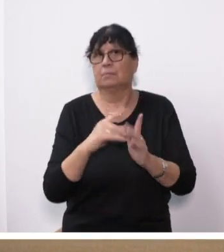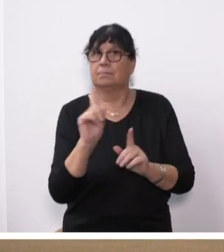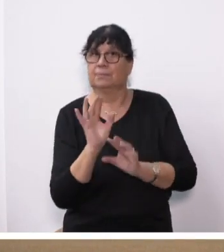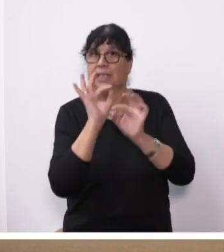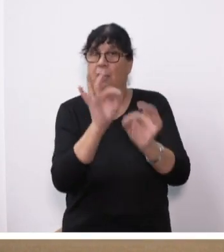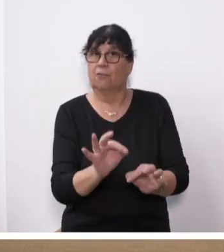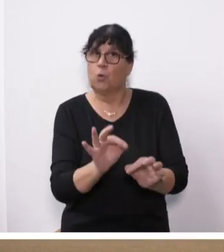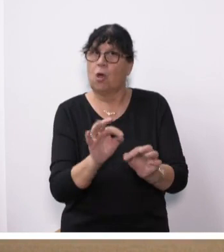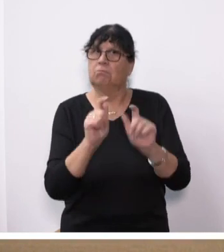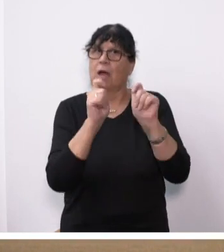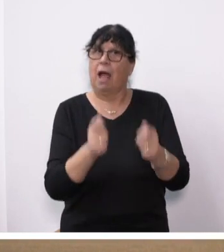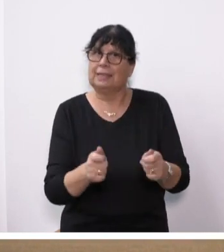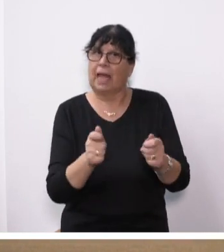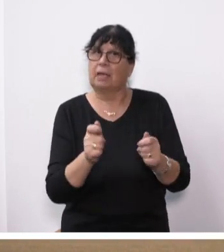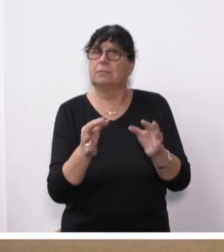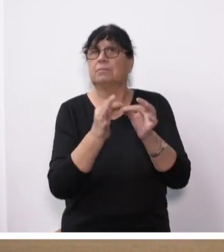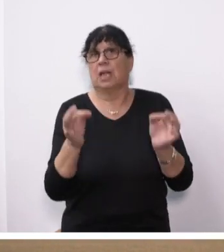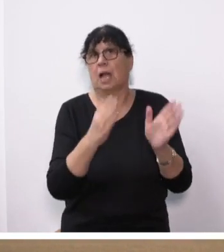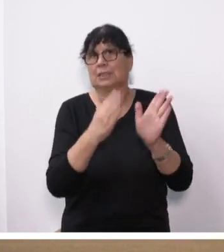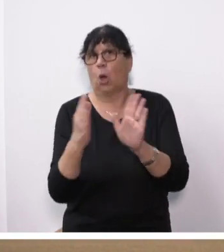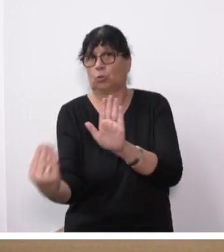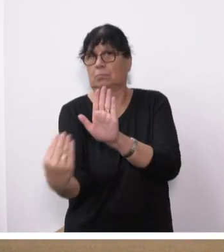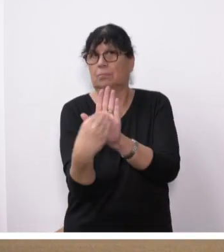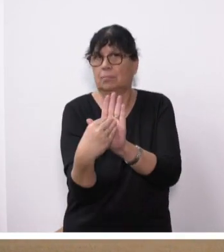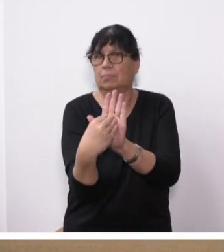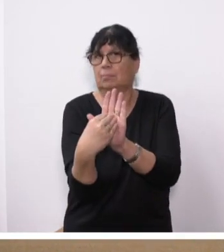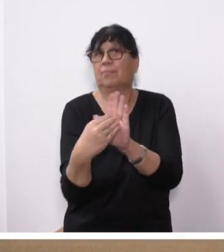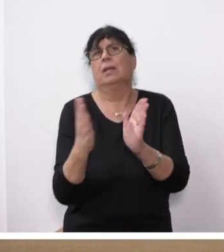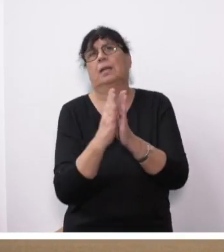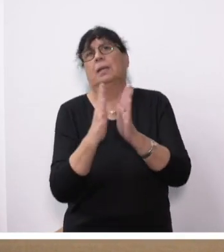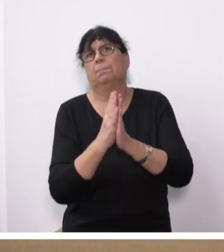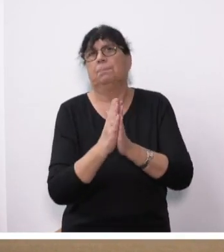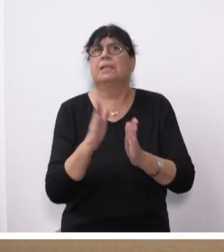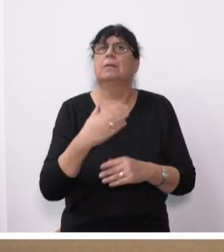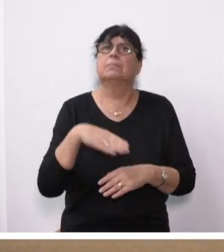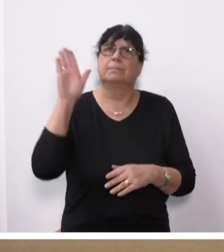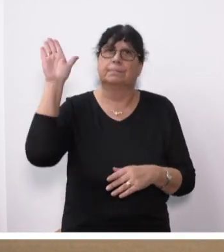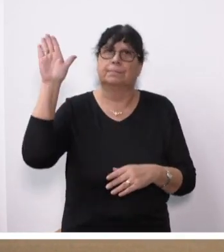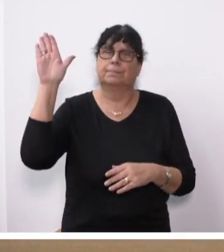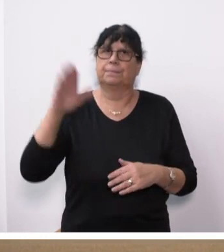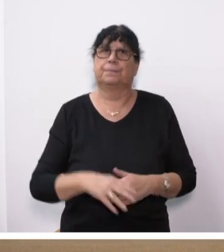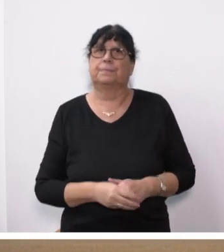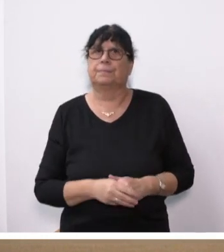ist, dass die Anträge in die Tagesordnung aufgenommen werden, den bitte ich, eine Hand zu erheben.